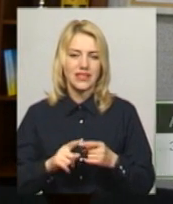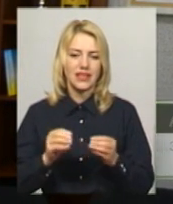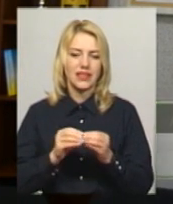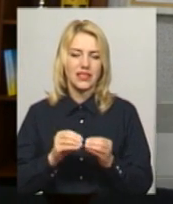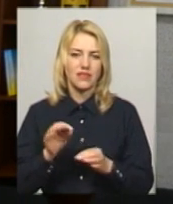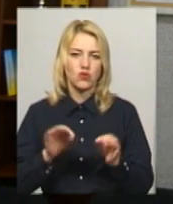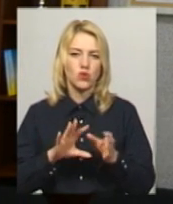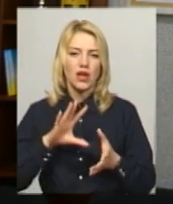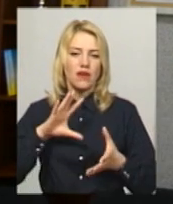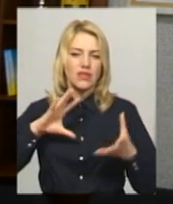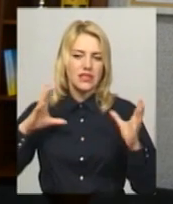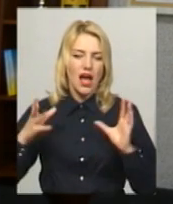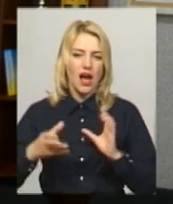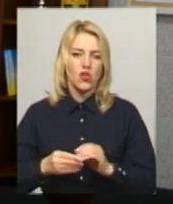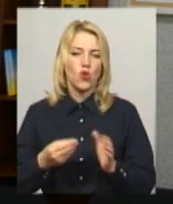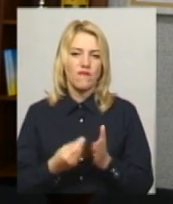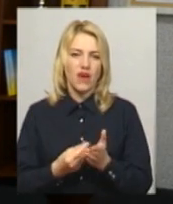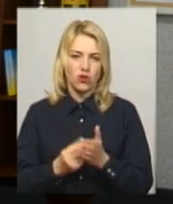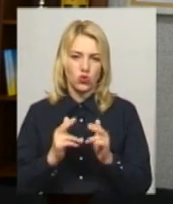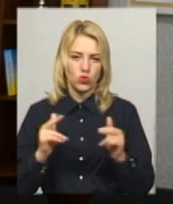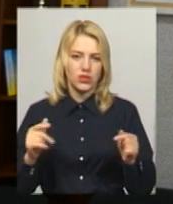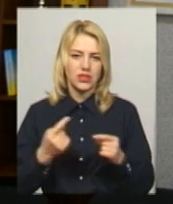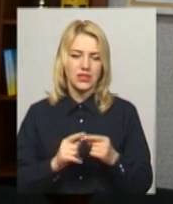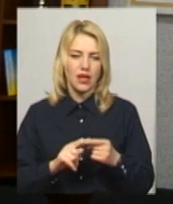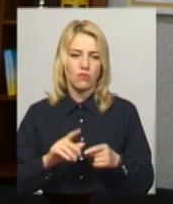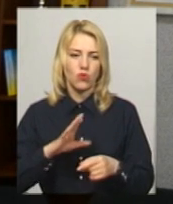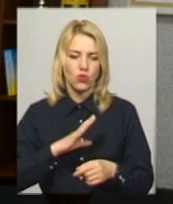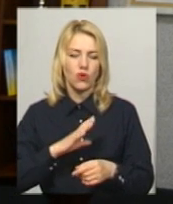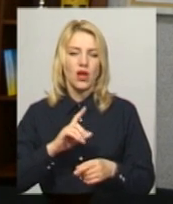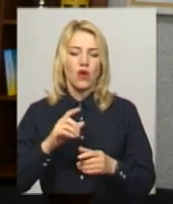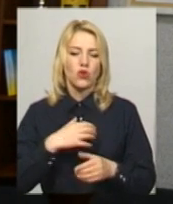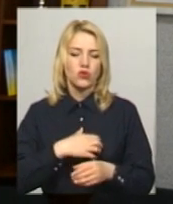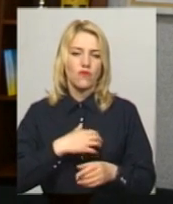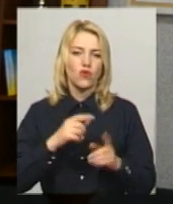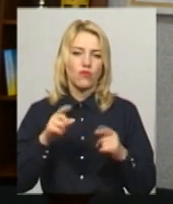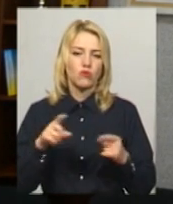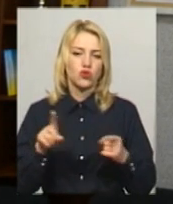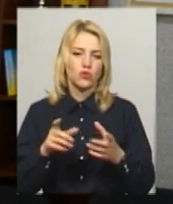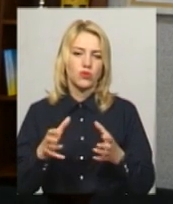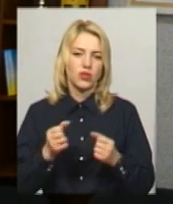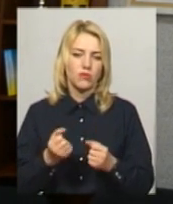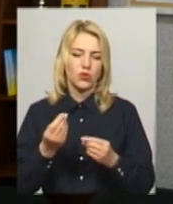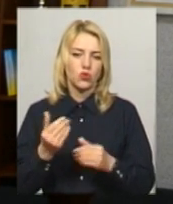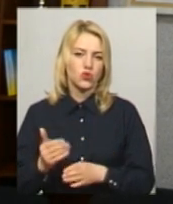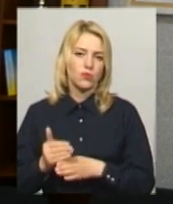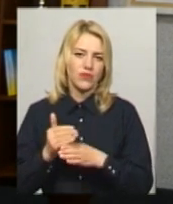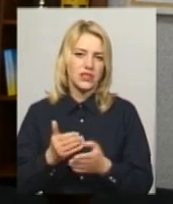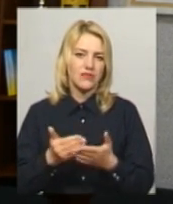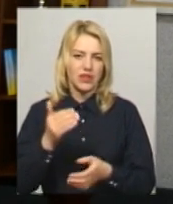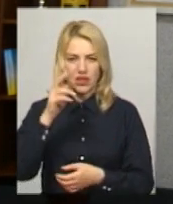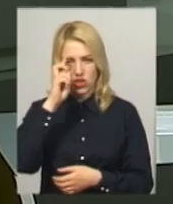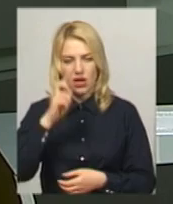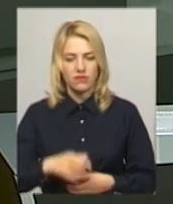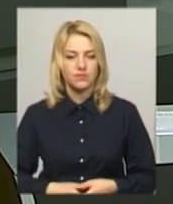-кошторисної вартості. Власне, це і було основною вимогою для того, щоб отримати кошти субвенції з державного бюджету.